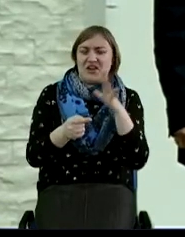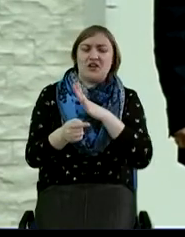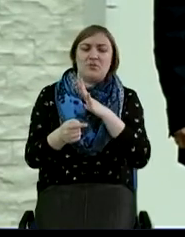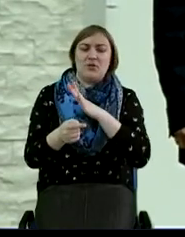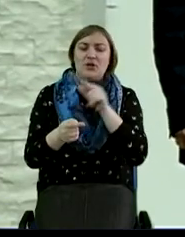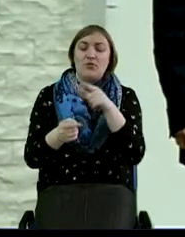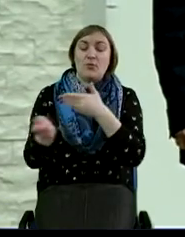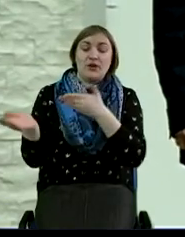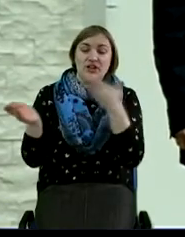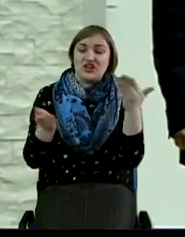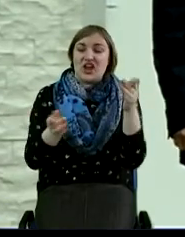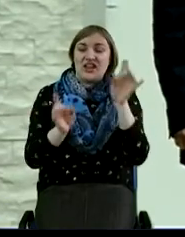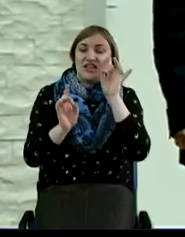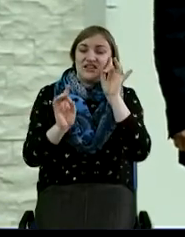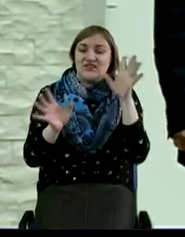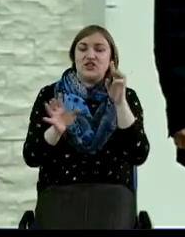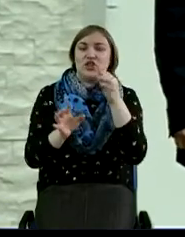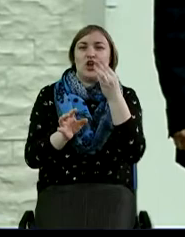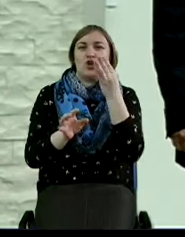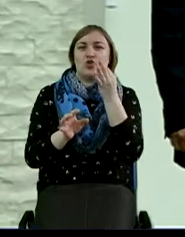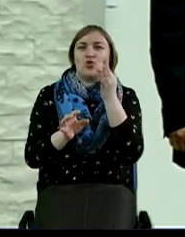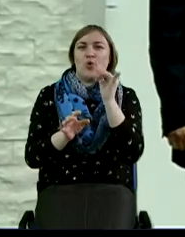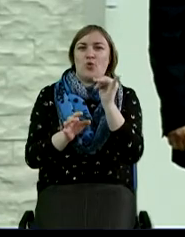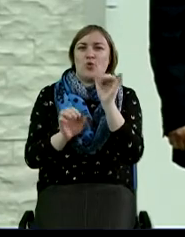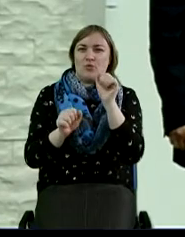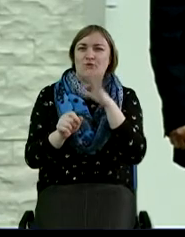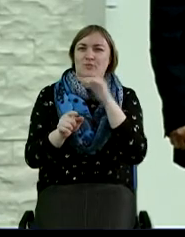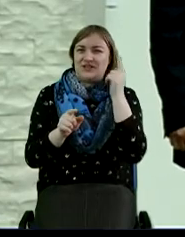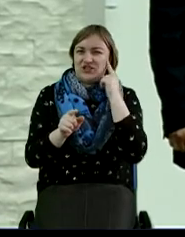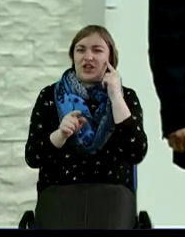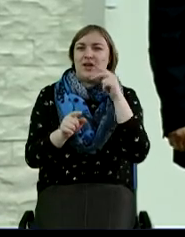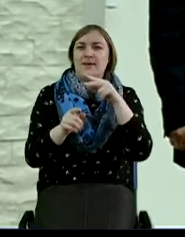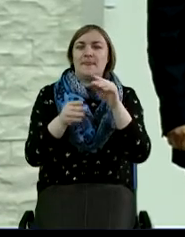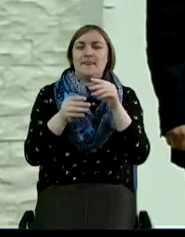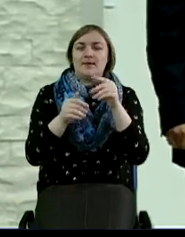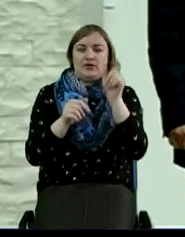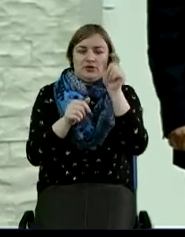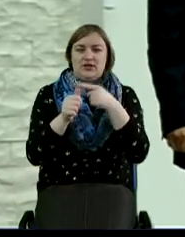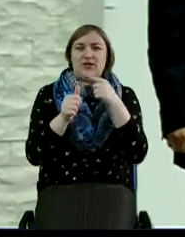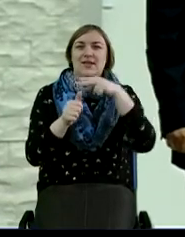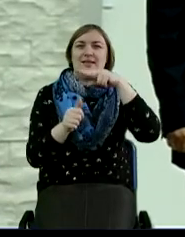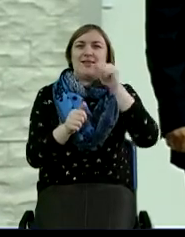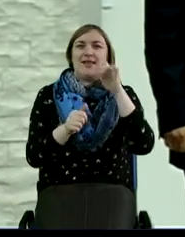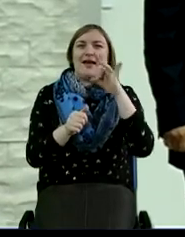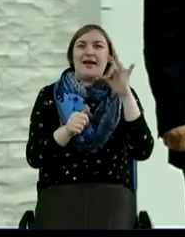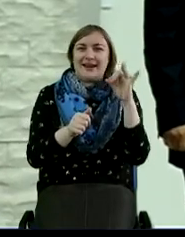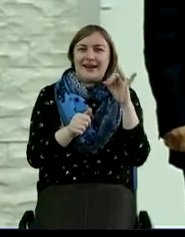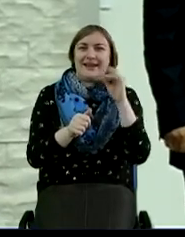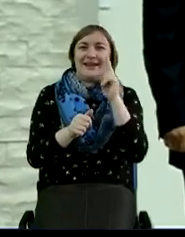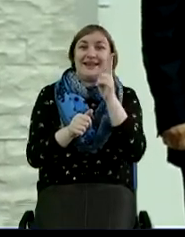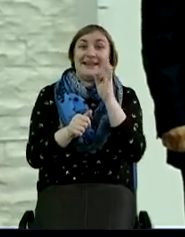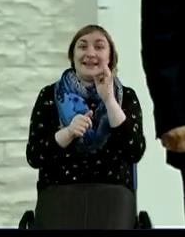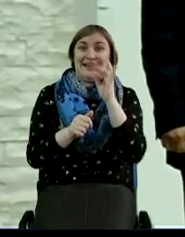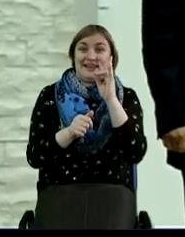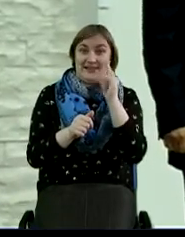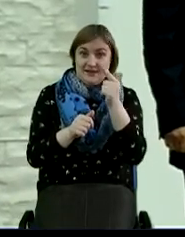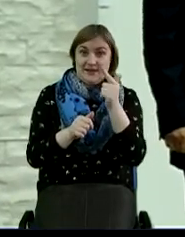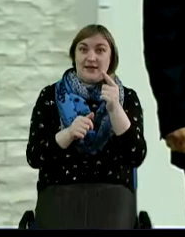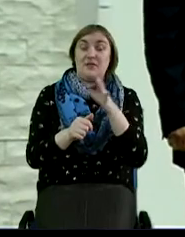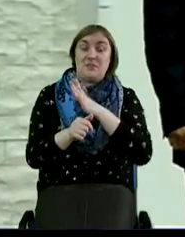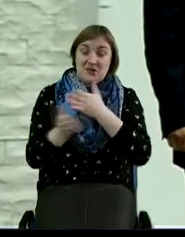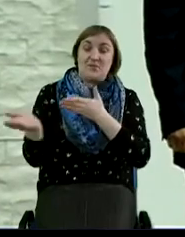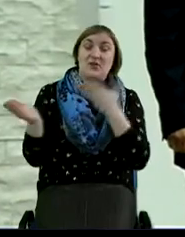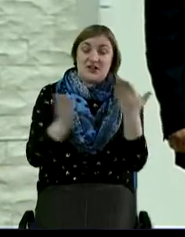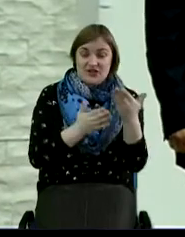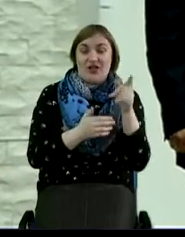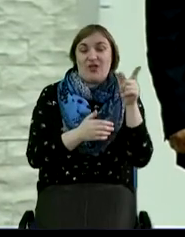известное шоу, такое, как, может быть, слышали, есть Ларри Кинг. Он его тоже приглашал к себе, и он рассказывал это свидетельство.